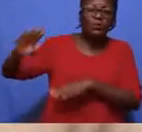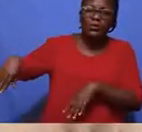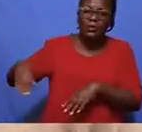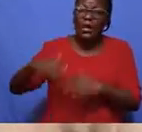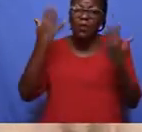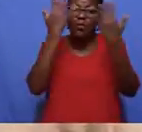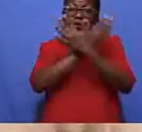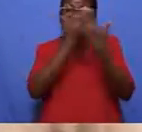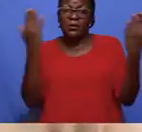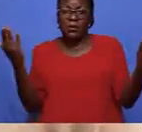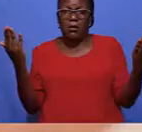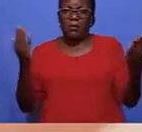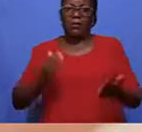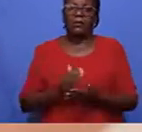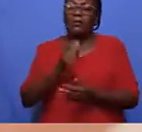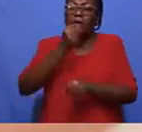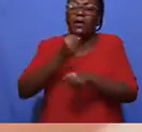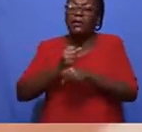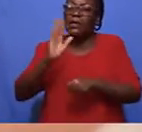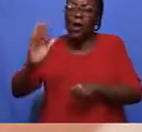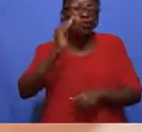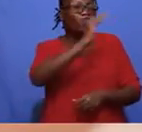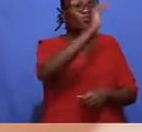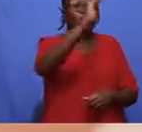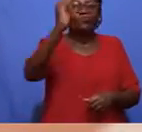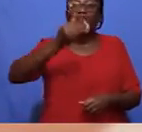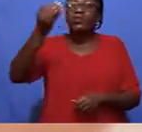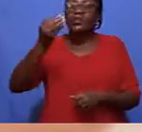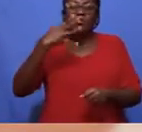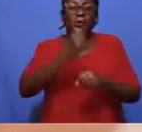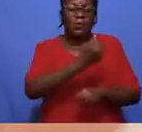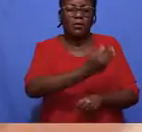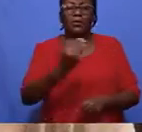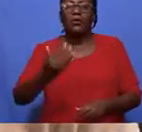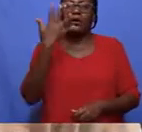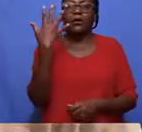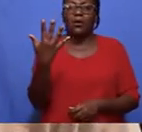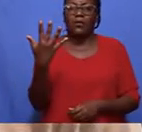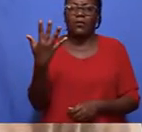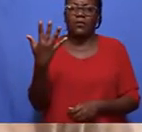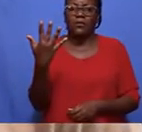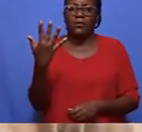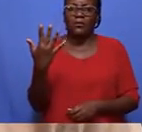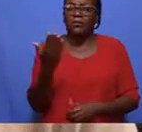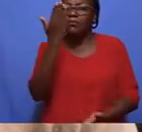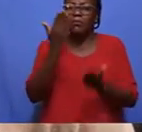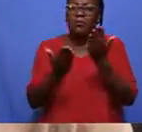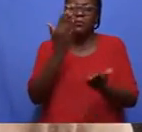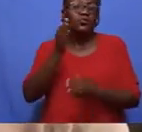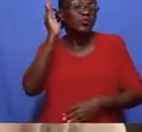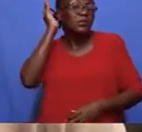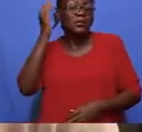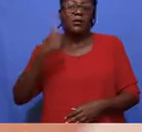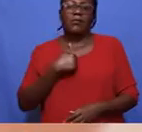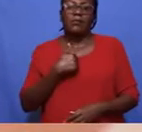kunipotezea Wekazi yako nikuambia kijiji kizima Kwa tutapata wa tutu wa tanu Badala kunisikiliza